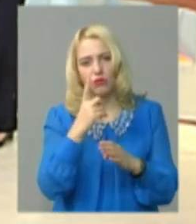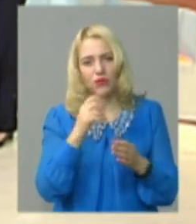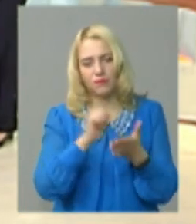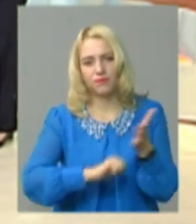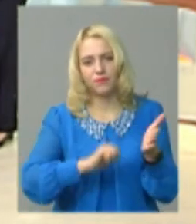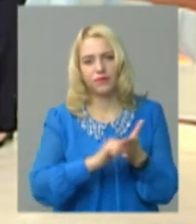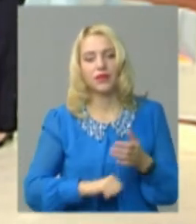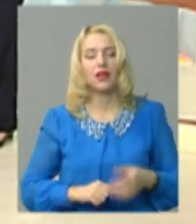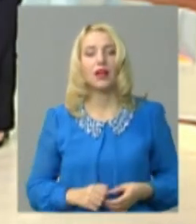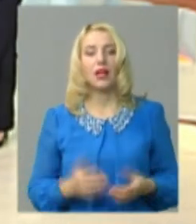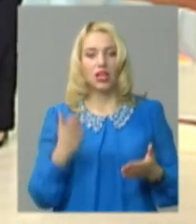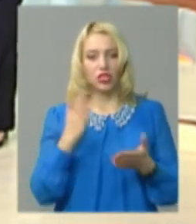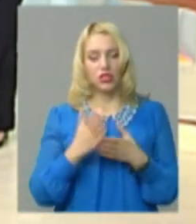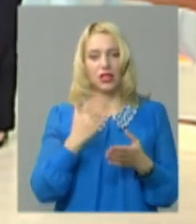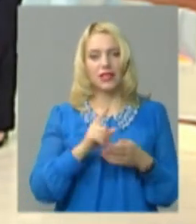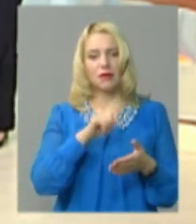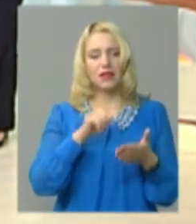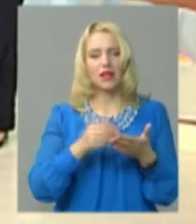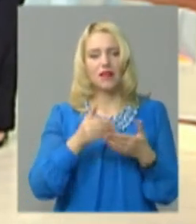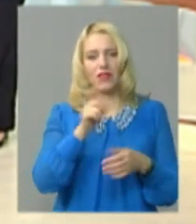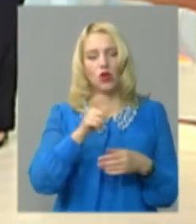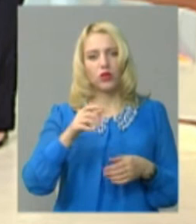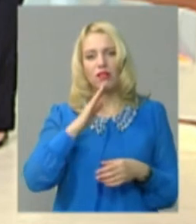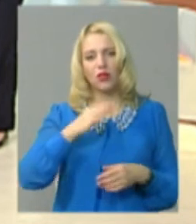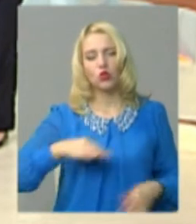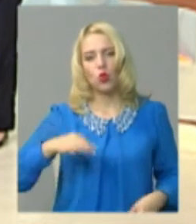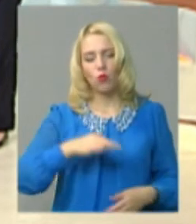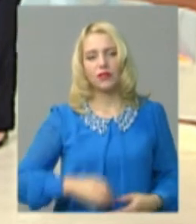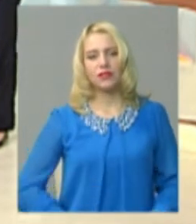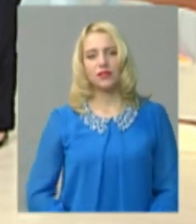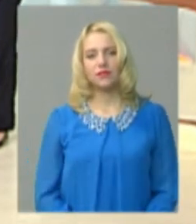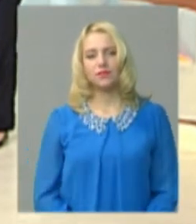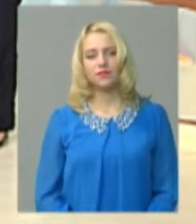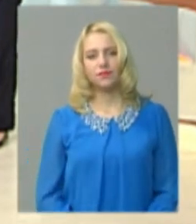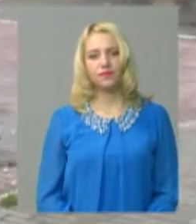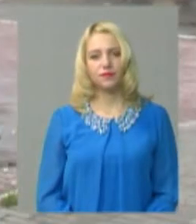Дякую вам. Ще маємо запитання від жителів області. Прошу, перше.